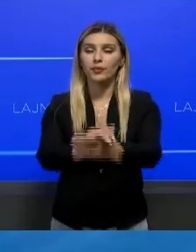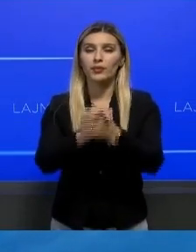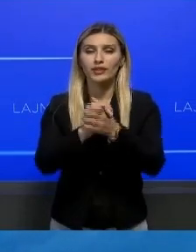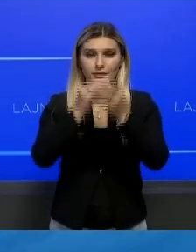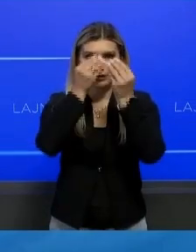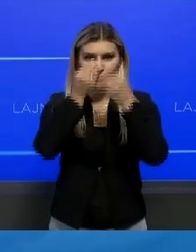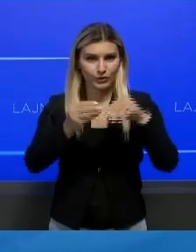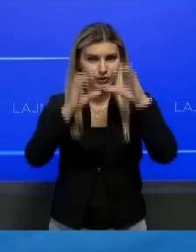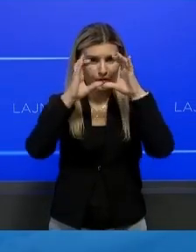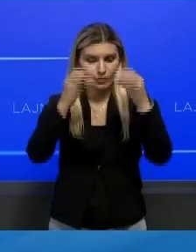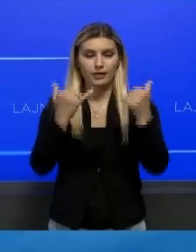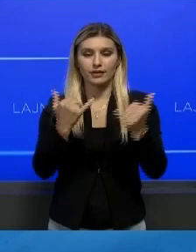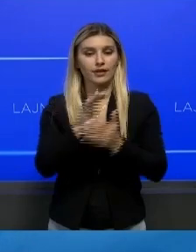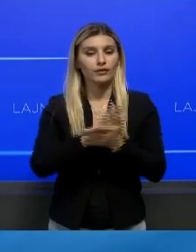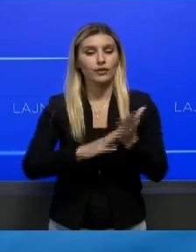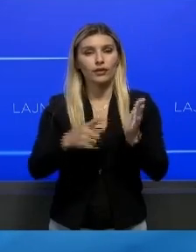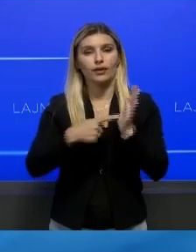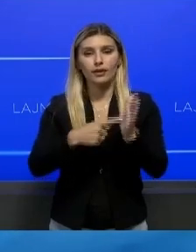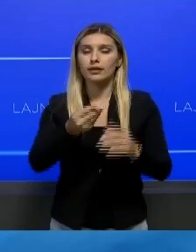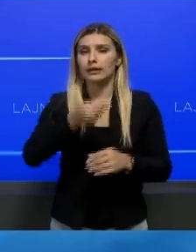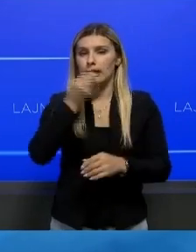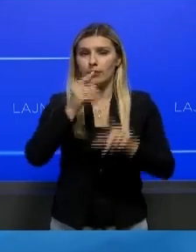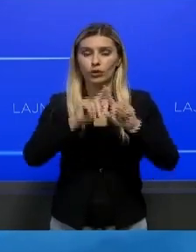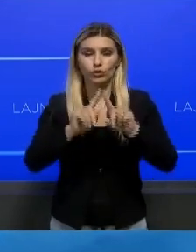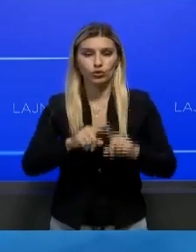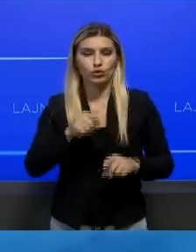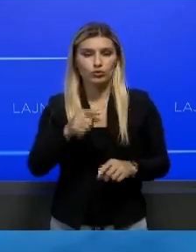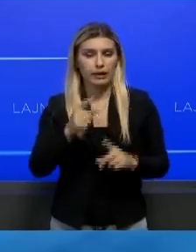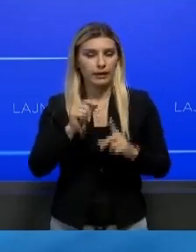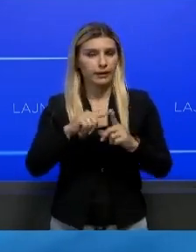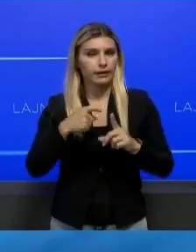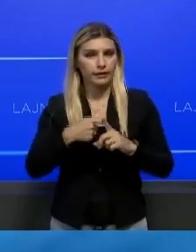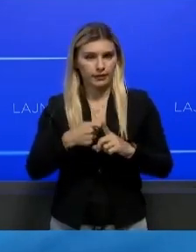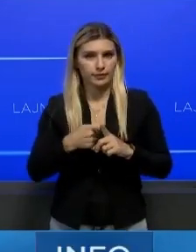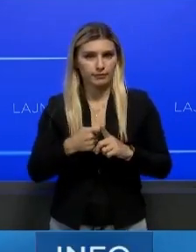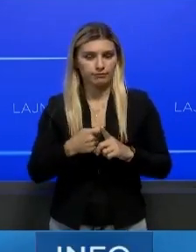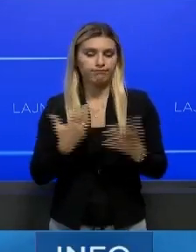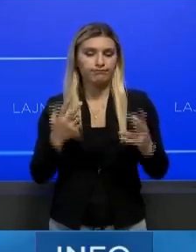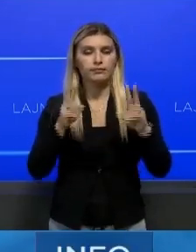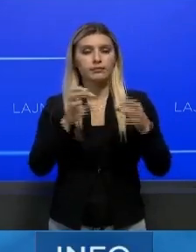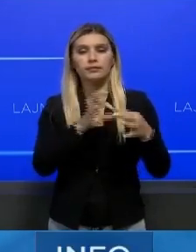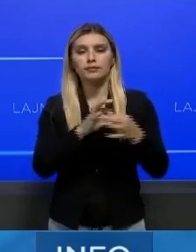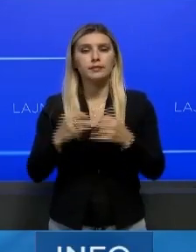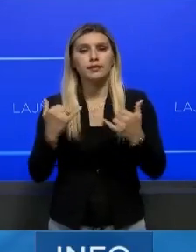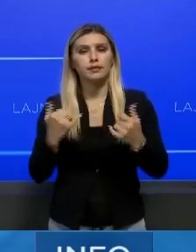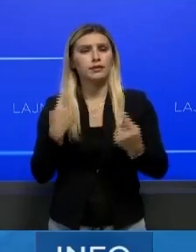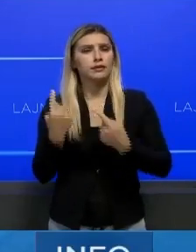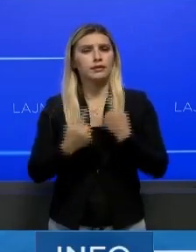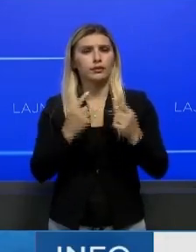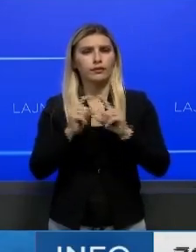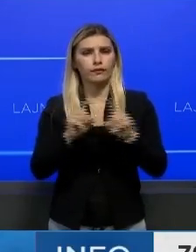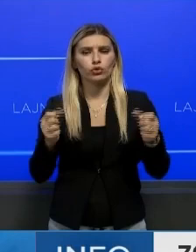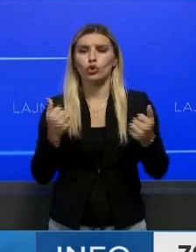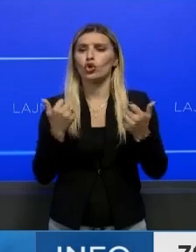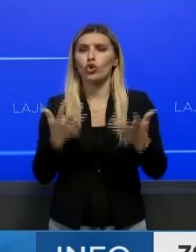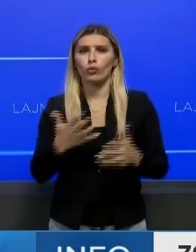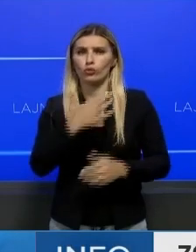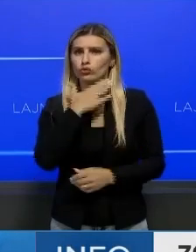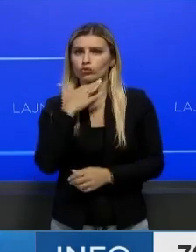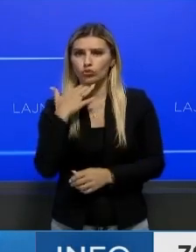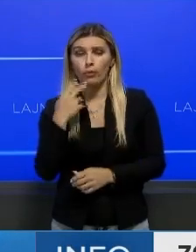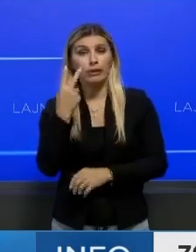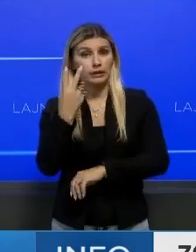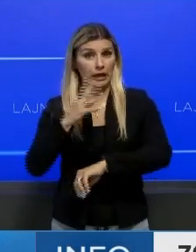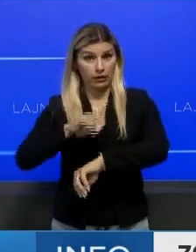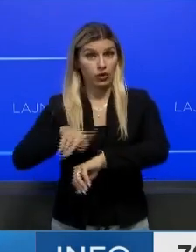Përshëndetje e të ndërruar shikuesë, nisi magazinën Info Plus me lajmet e fundit, sa u takon shifrave shqetsuese me Covid-19, vetëm